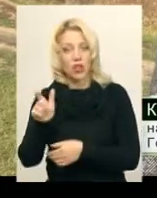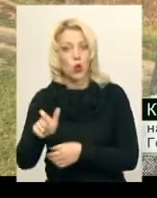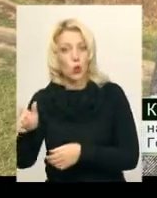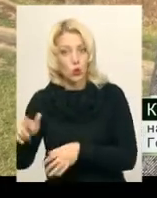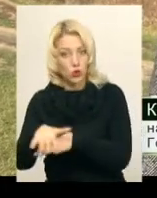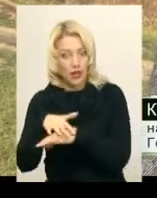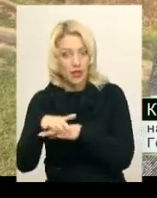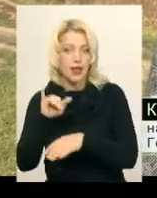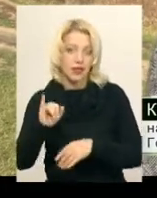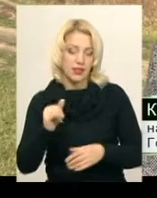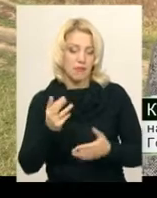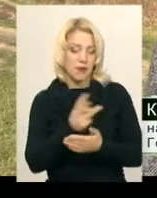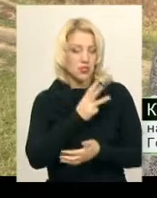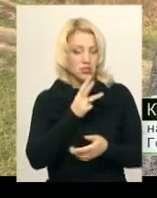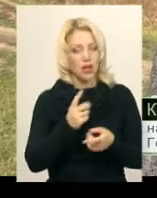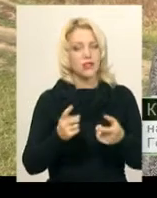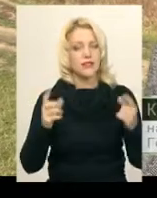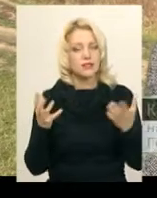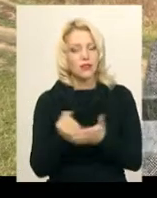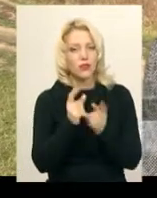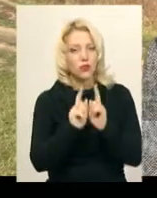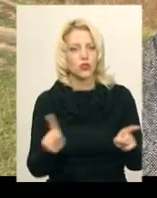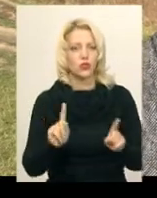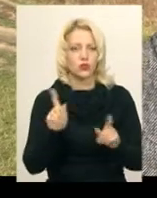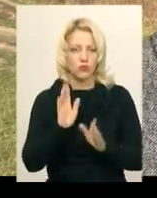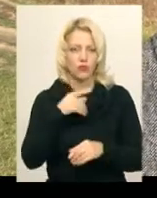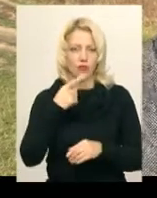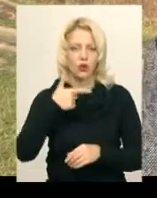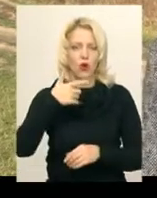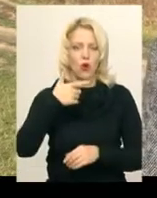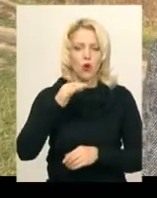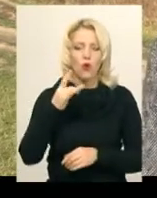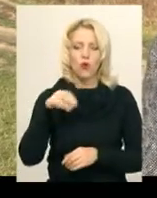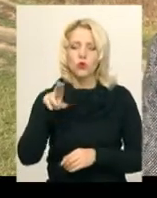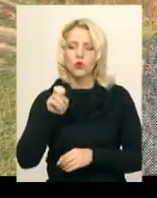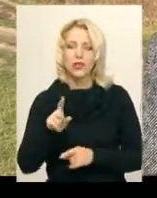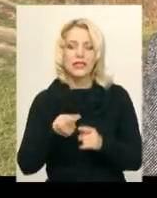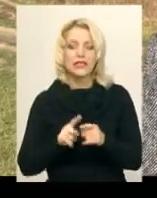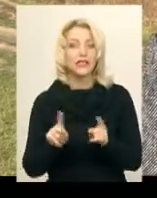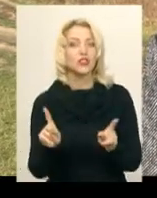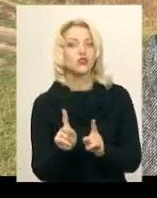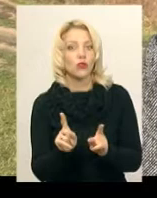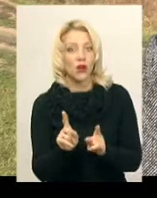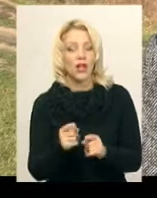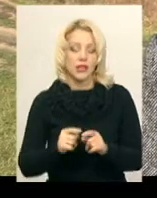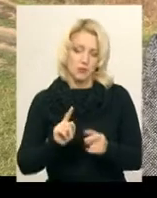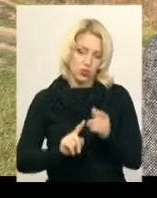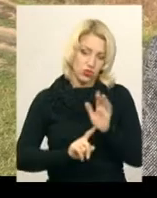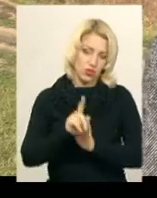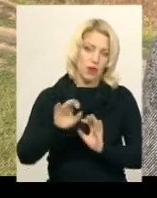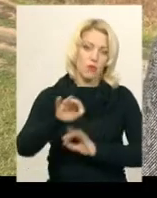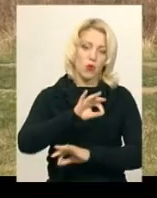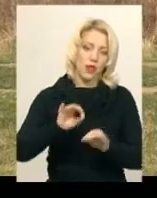Бажання знайти особливість, те, що буде говорити городок – це що. Ми починали з проєктів і